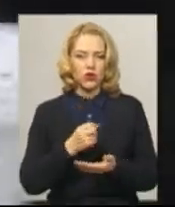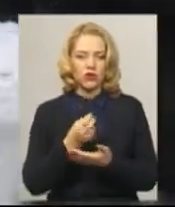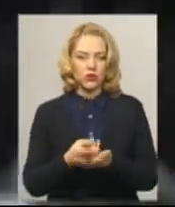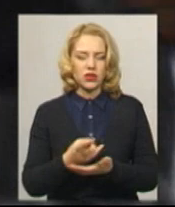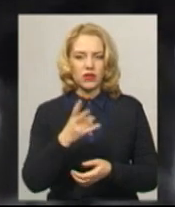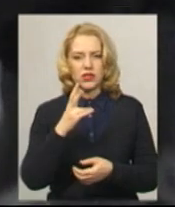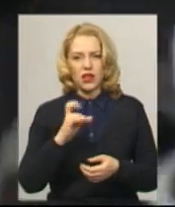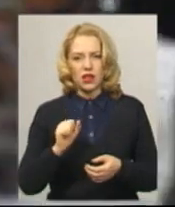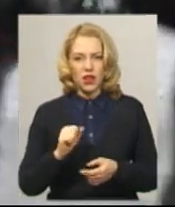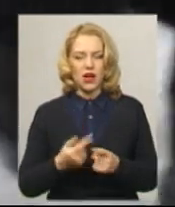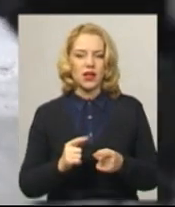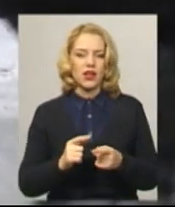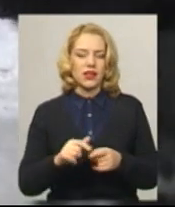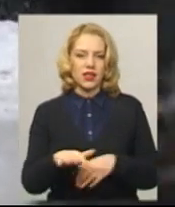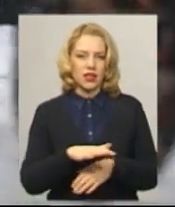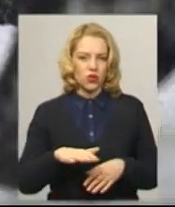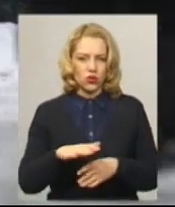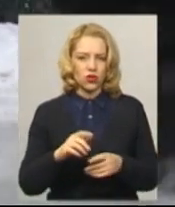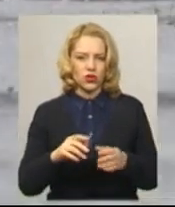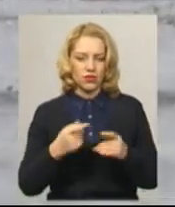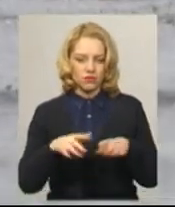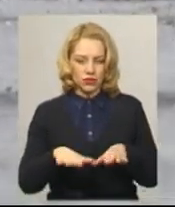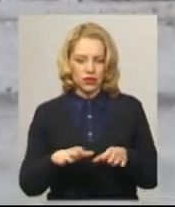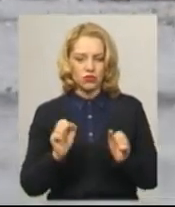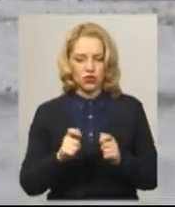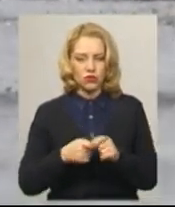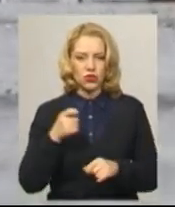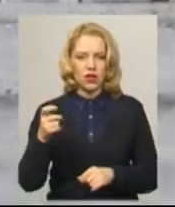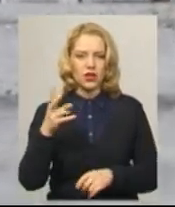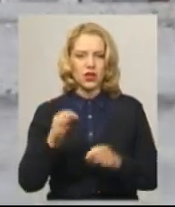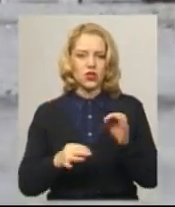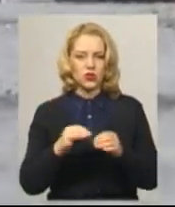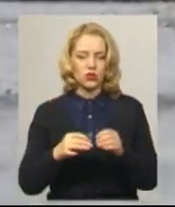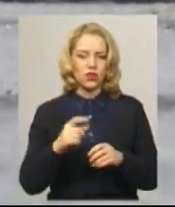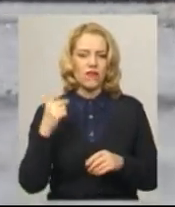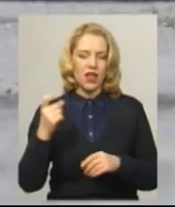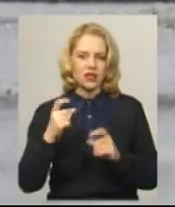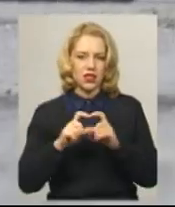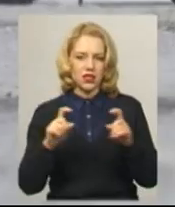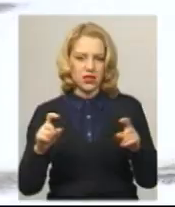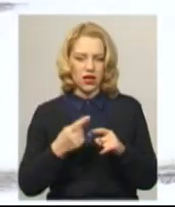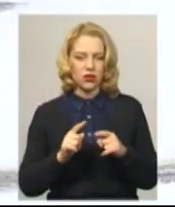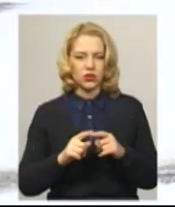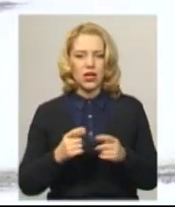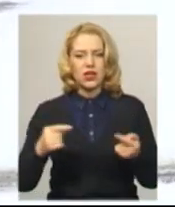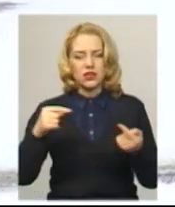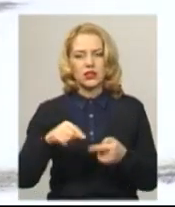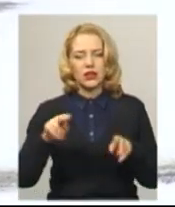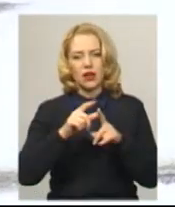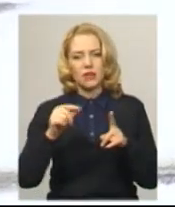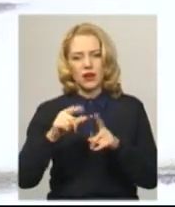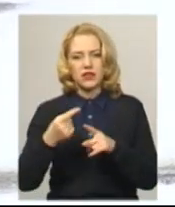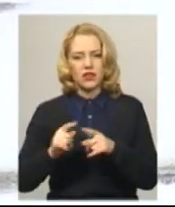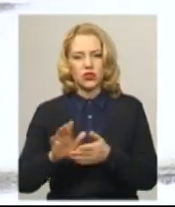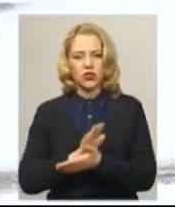приватної чи орендованої ділянки, може подати до суду на власника закладу. Згідно з правилами благоустрою обласного центру, за їх очищення